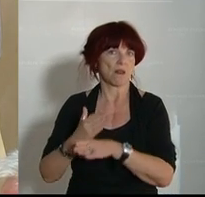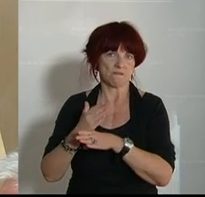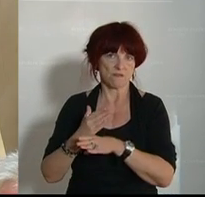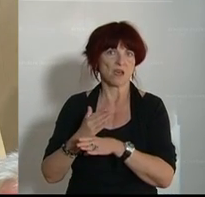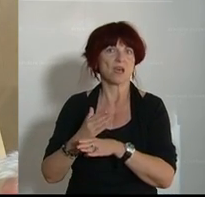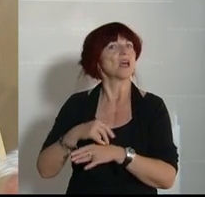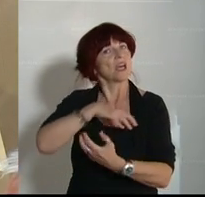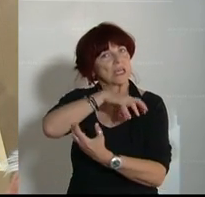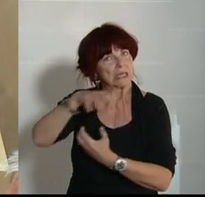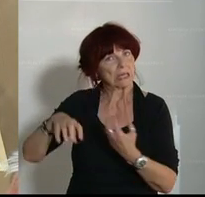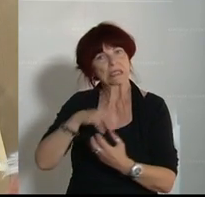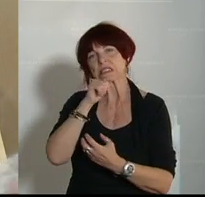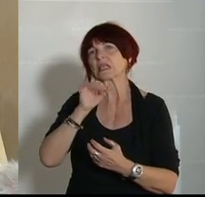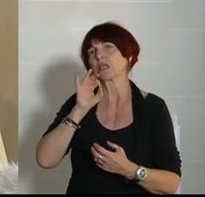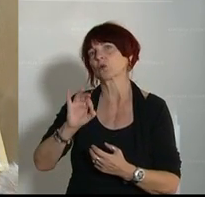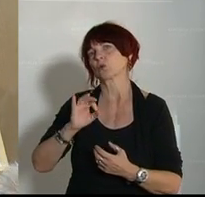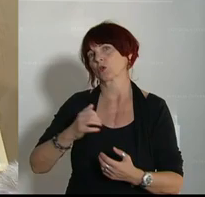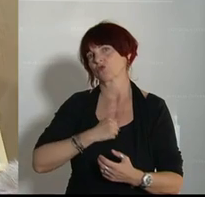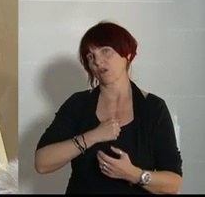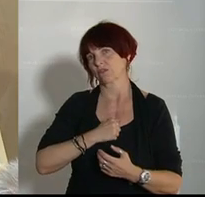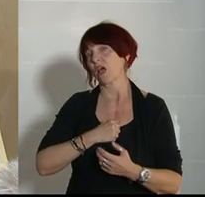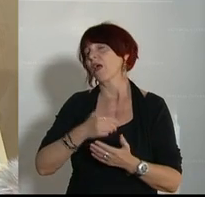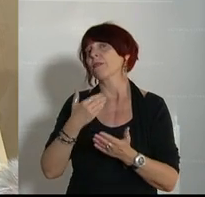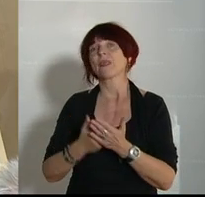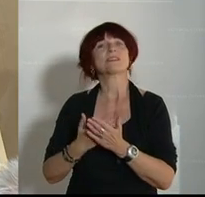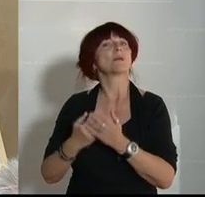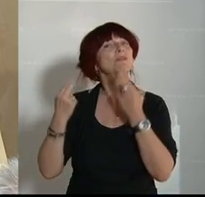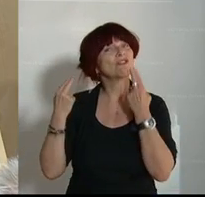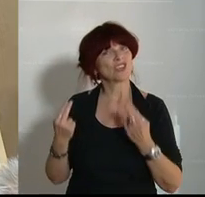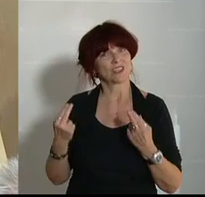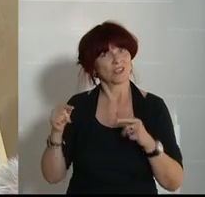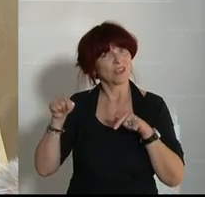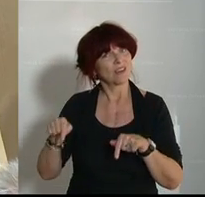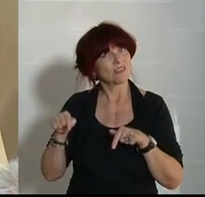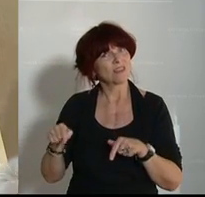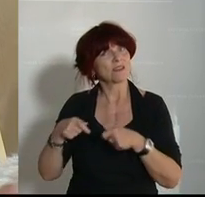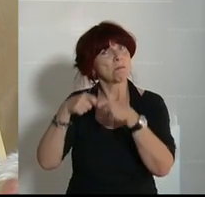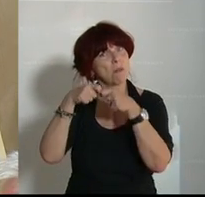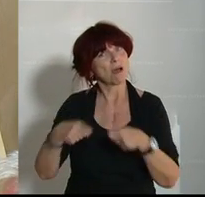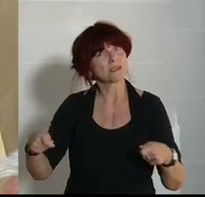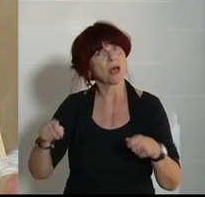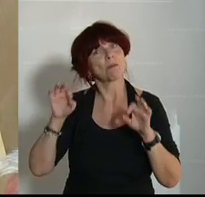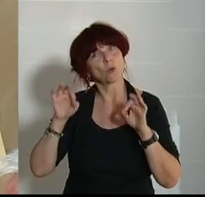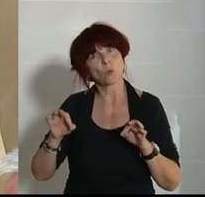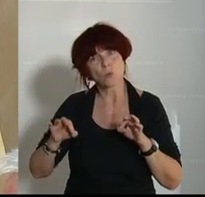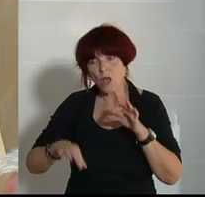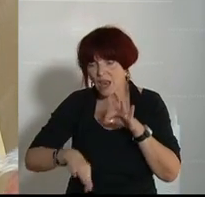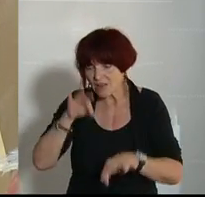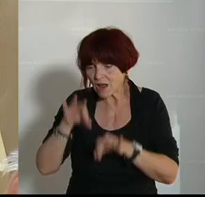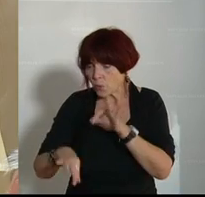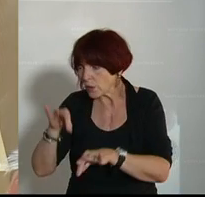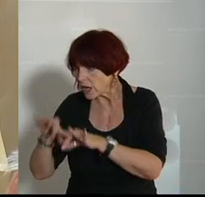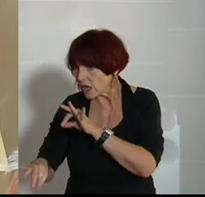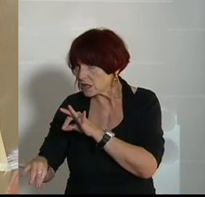Krise kommen, wahrraten und darum ist es auch wichtig, dass wir diese Maßnahme jetzt gut evaluieren und dass wir auch